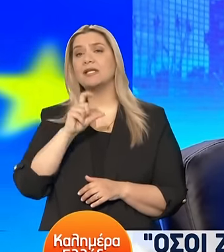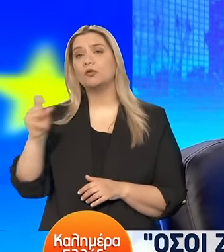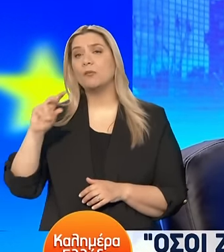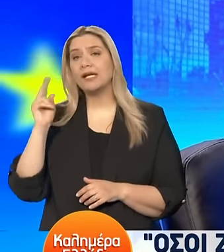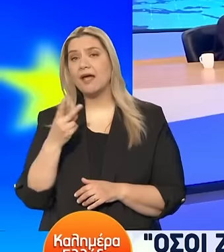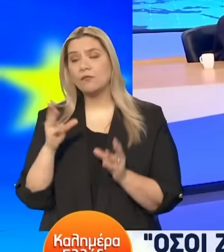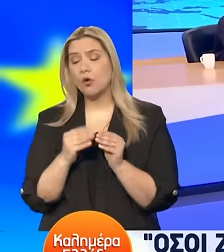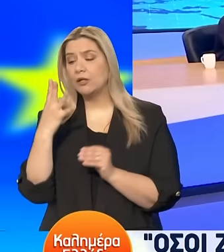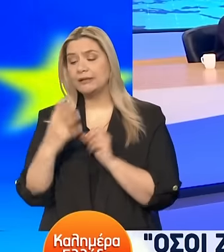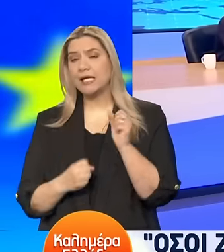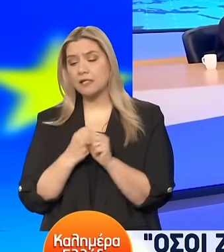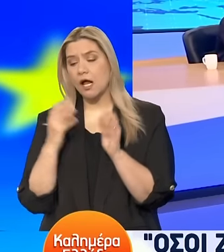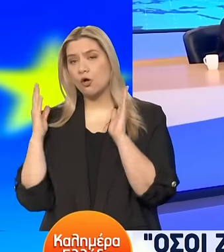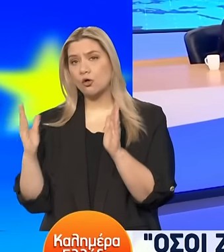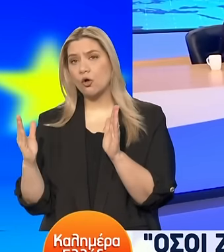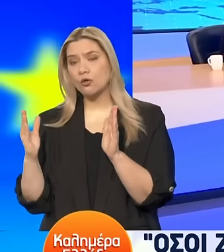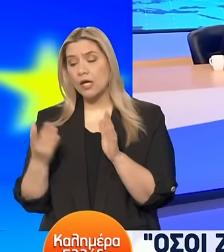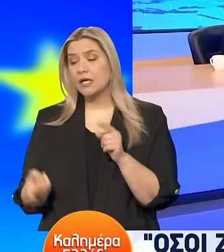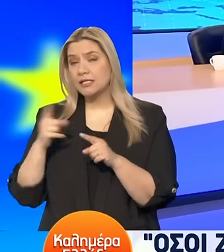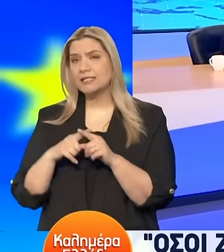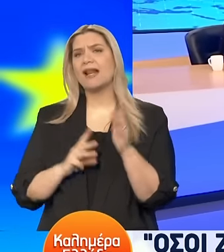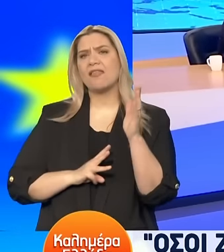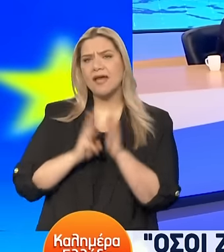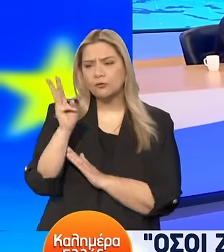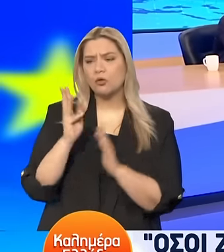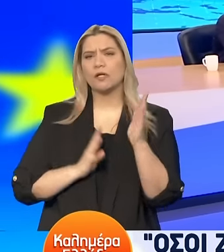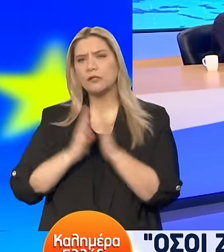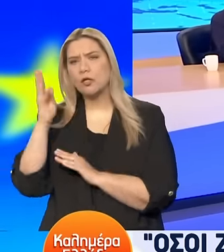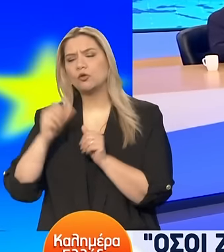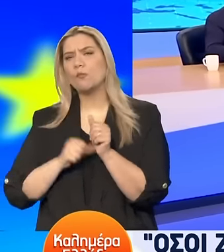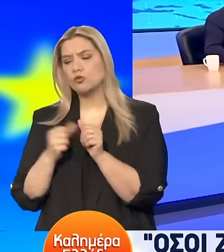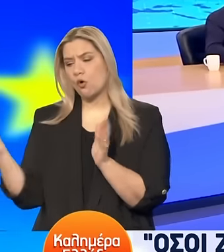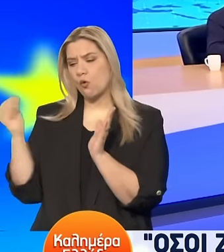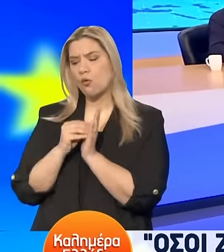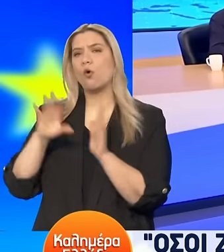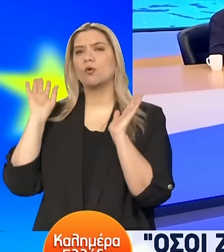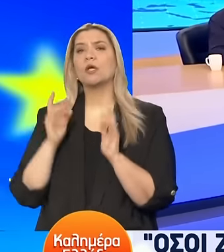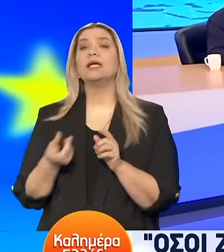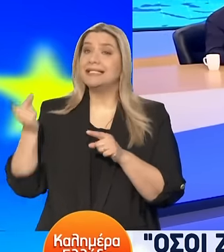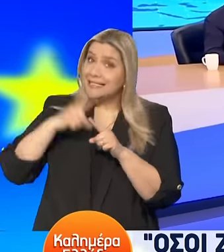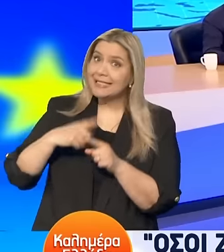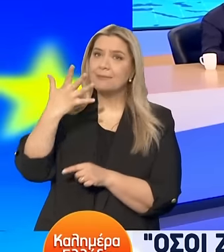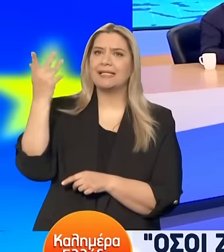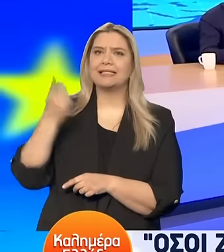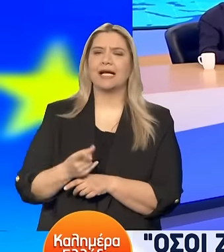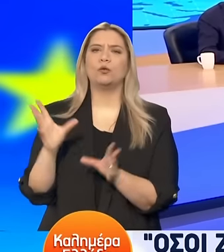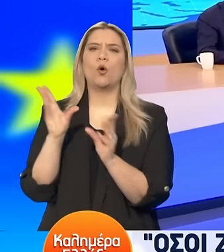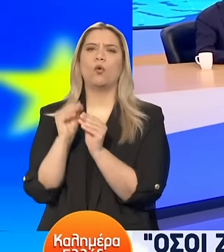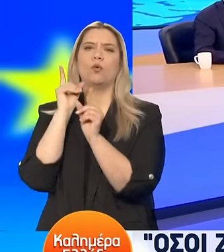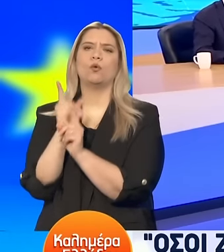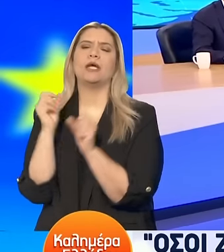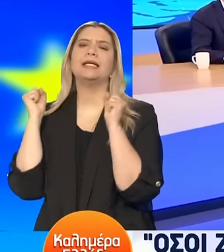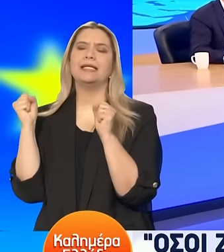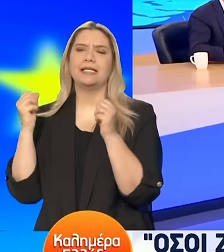χωρίς να συνυπολογίσω το 13ο και 14ο το μισθό και το συν 5% που θέλει να δώσει στην υγεία. Αν